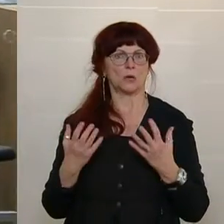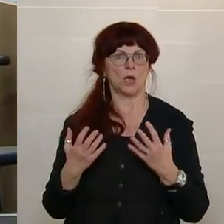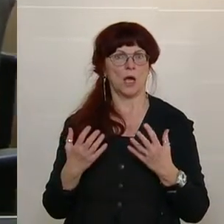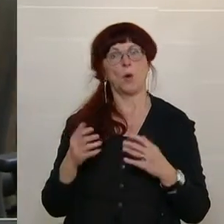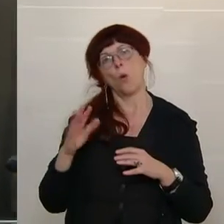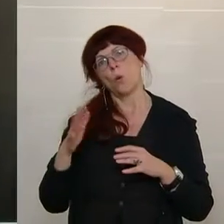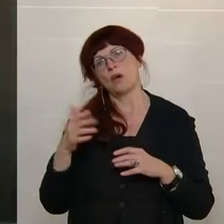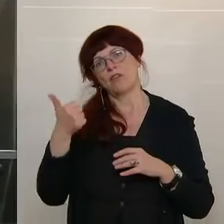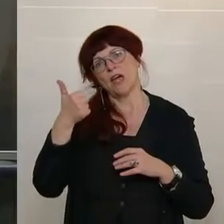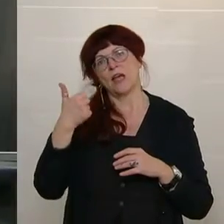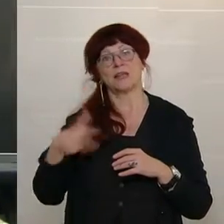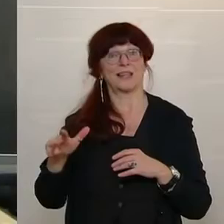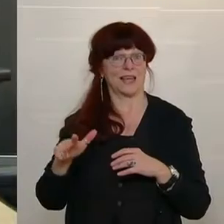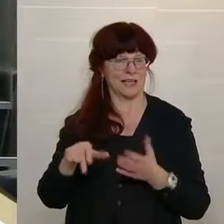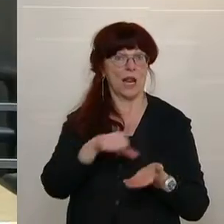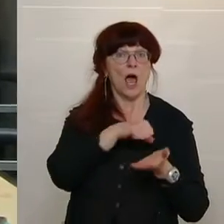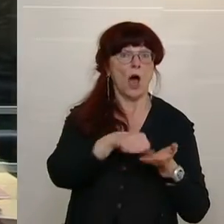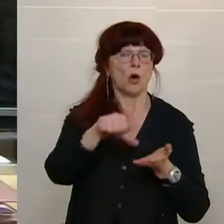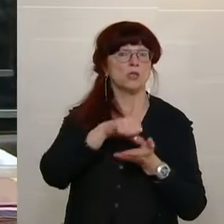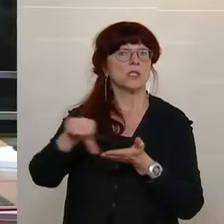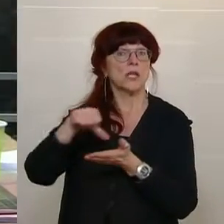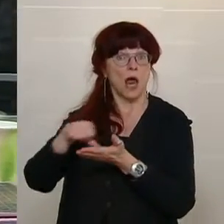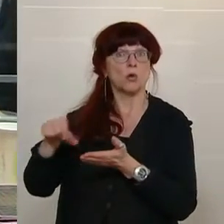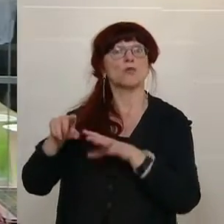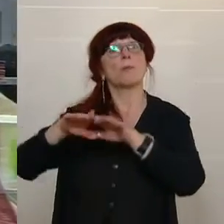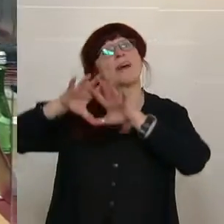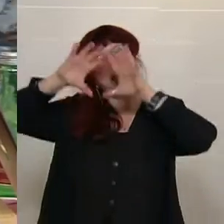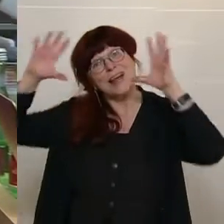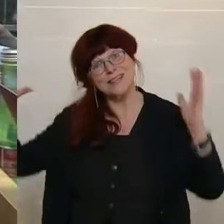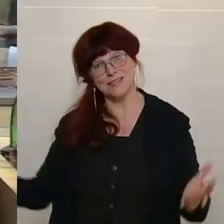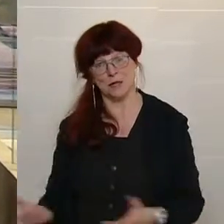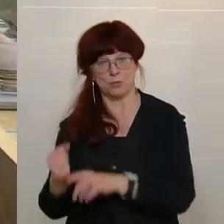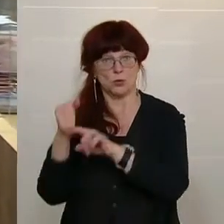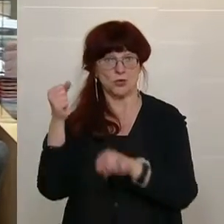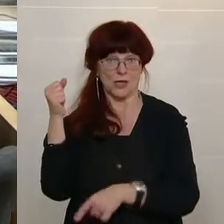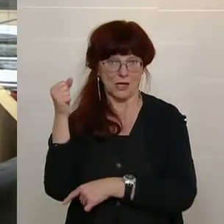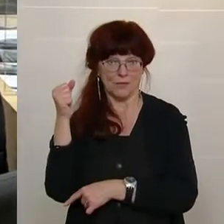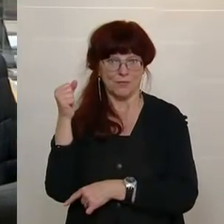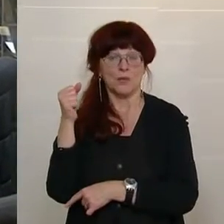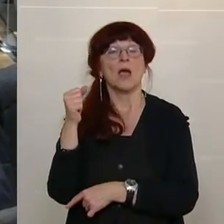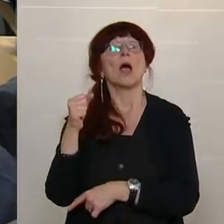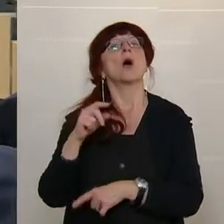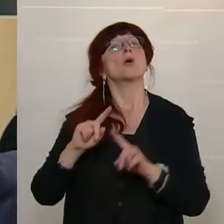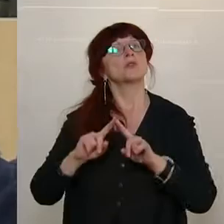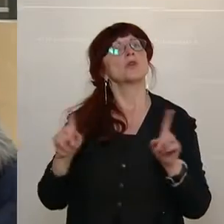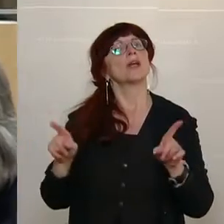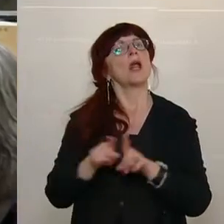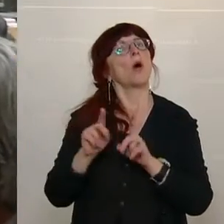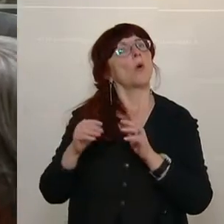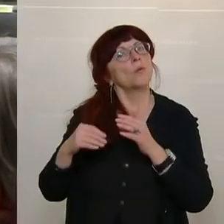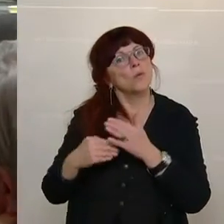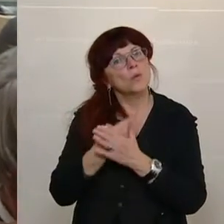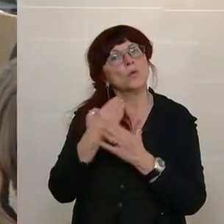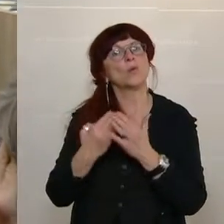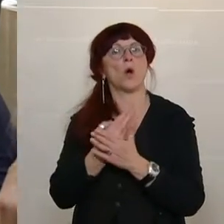der Auszahlungssumme des Budgets aus, sondern auch, weil neue Fragestellungen und Risken